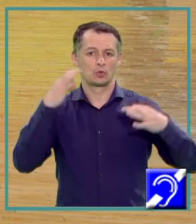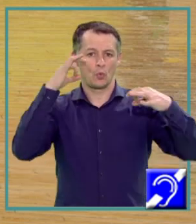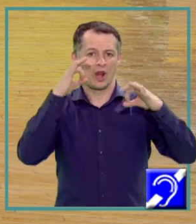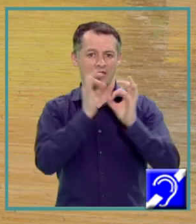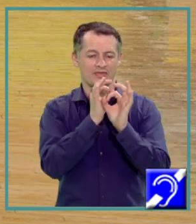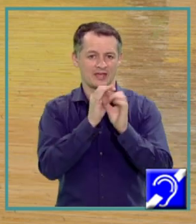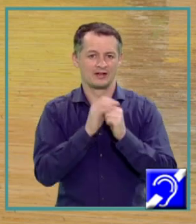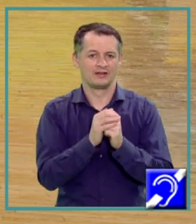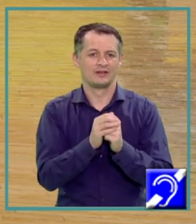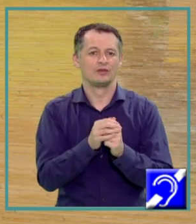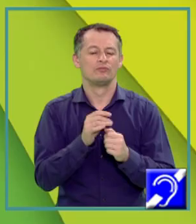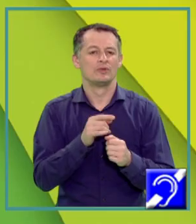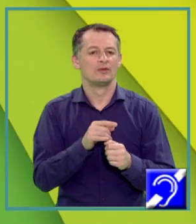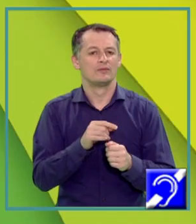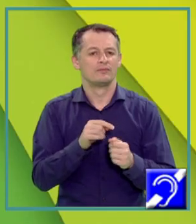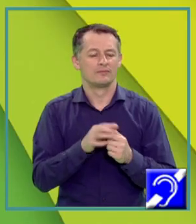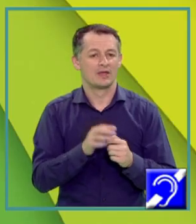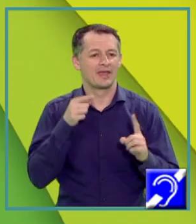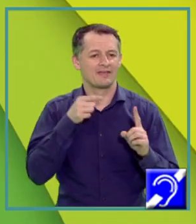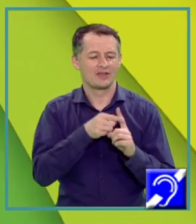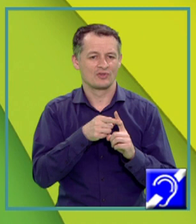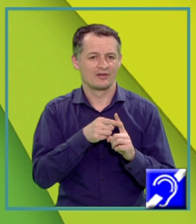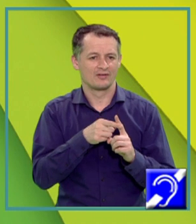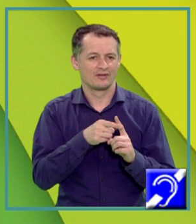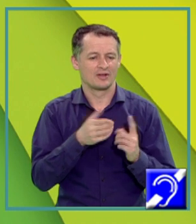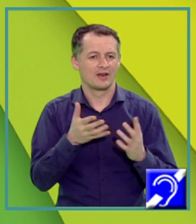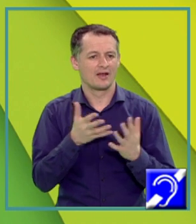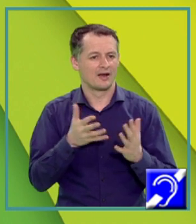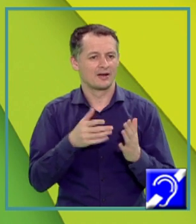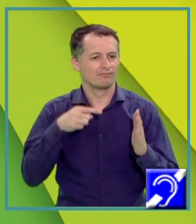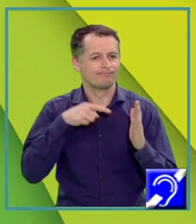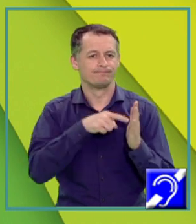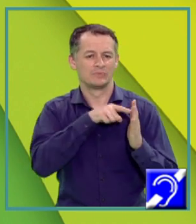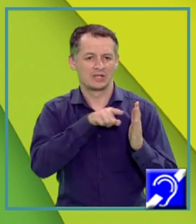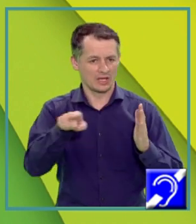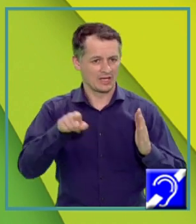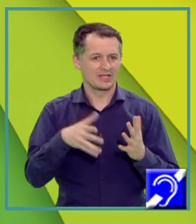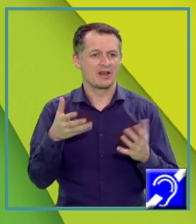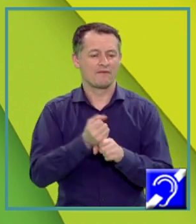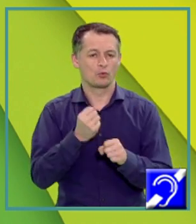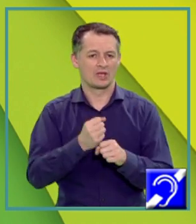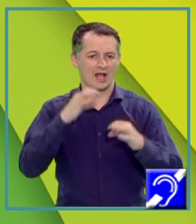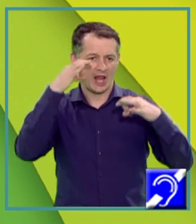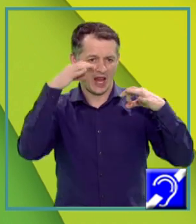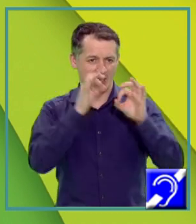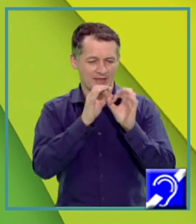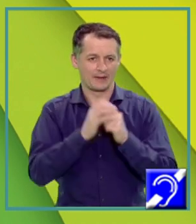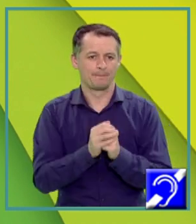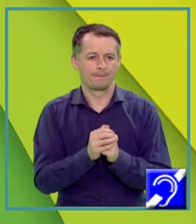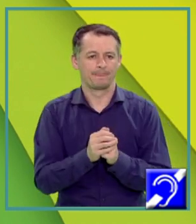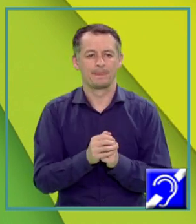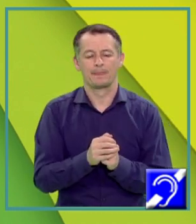indicele de refracție al materialului din care este confecționată lentila Este variabil Ne